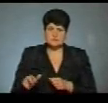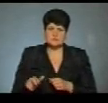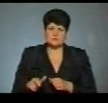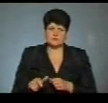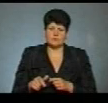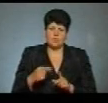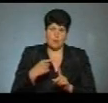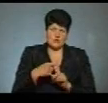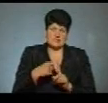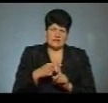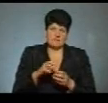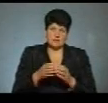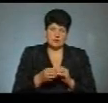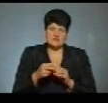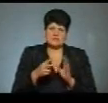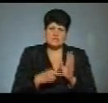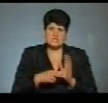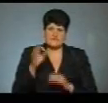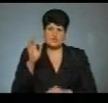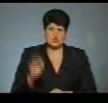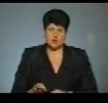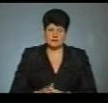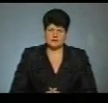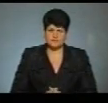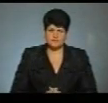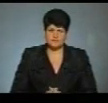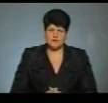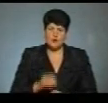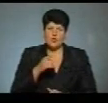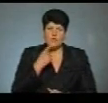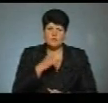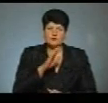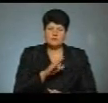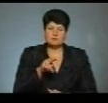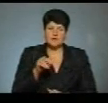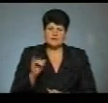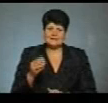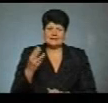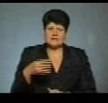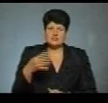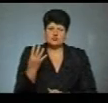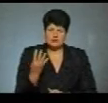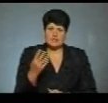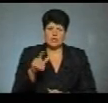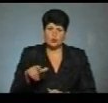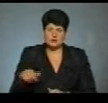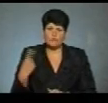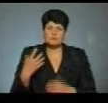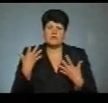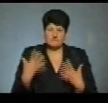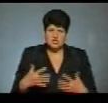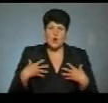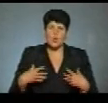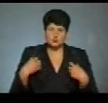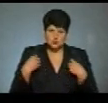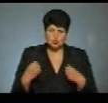результатом 17%. За словами Володимира Паничева, 34 людини в області вже одужали від